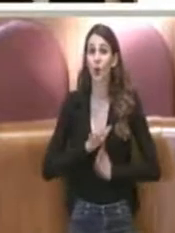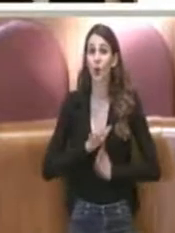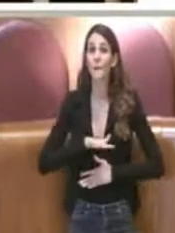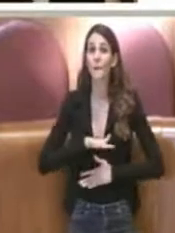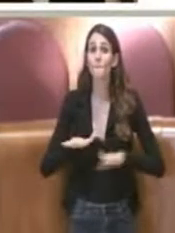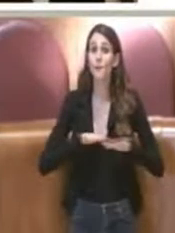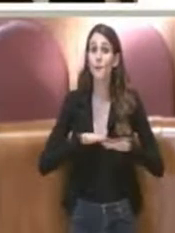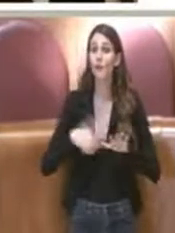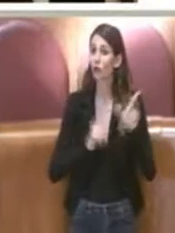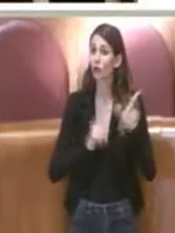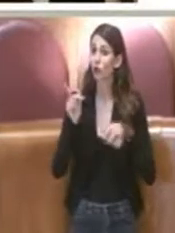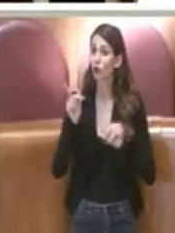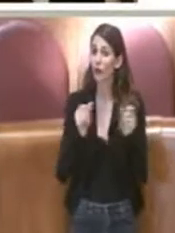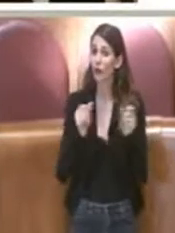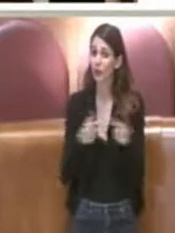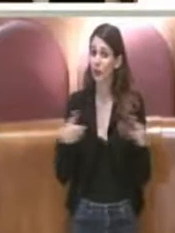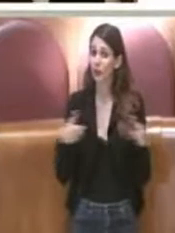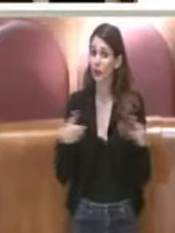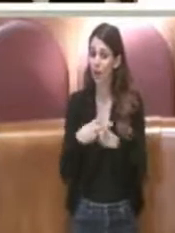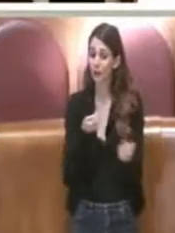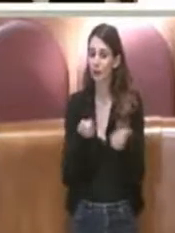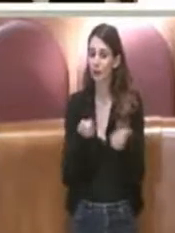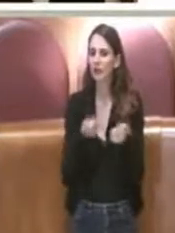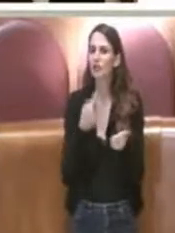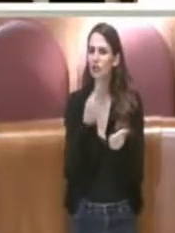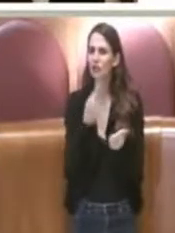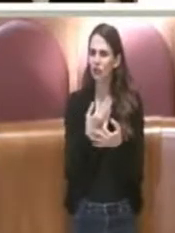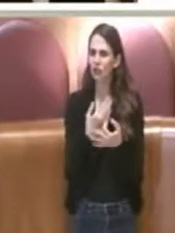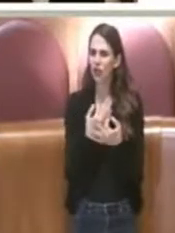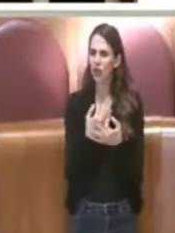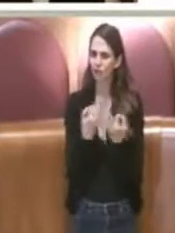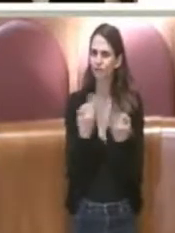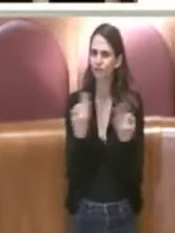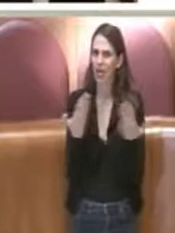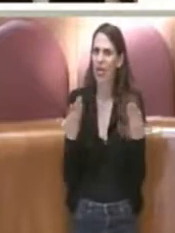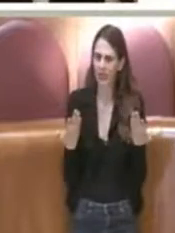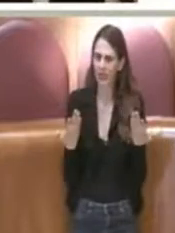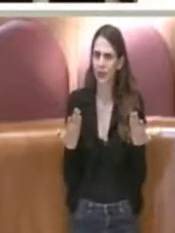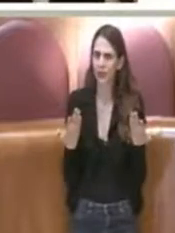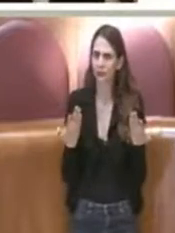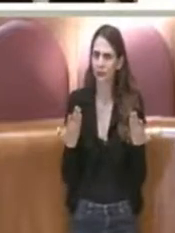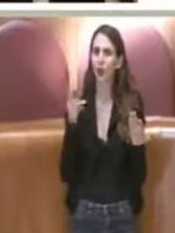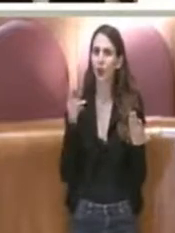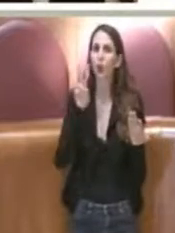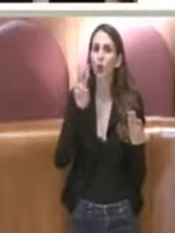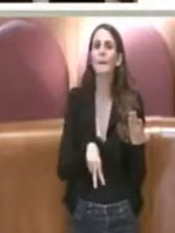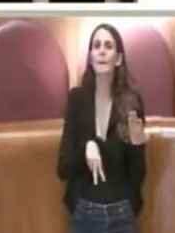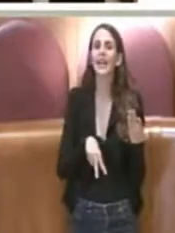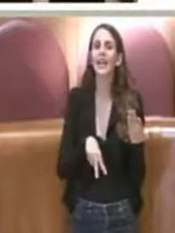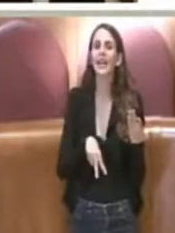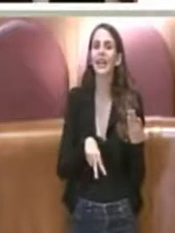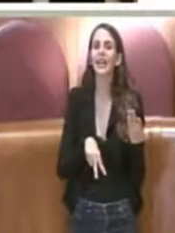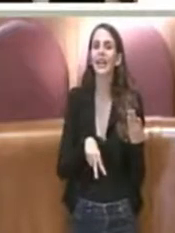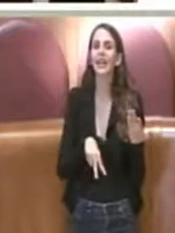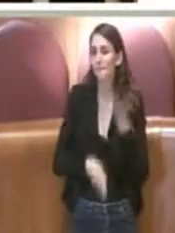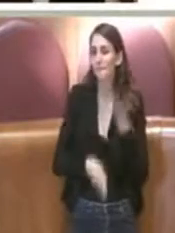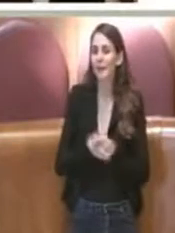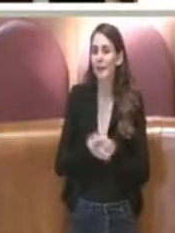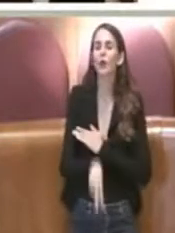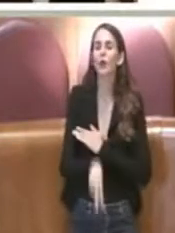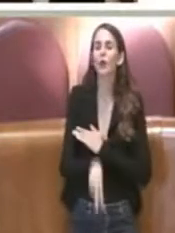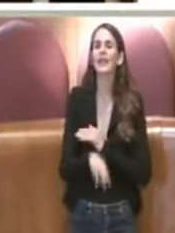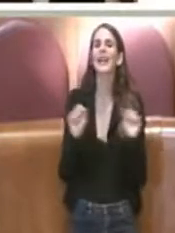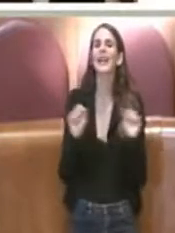ha detto un'altra cosa giusta, ha detto tantissime cose giuste il mio collega. C'è da quattro anni, dal